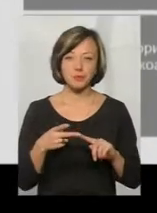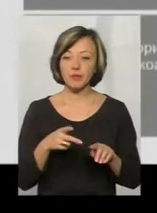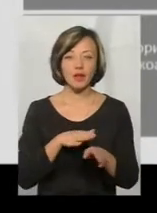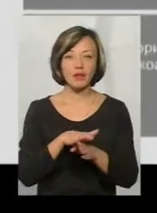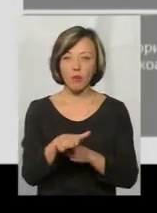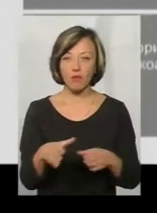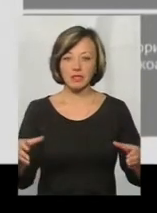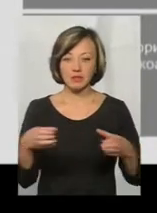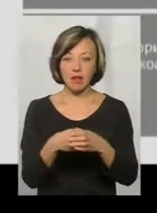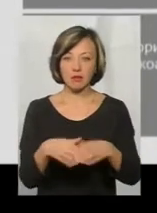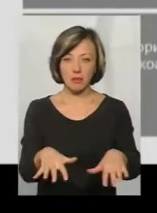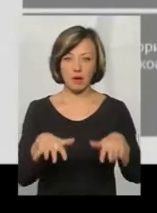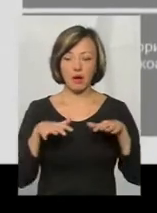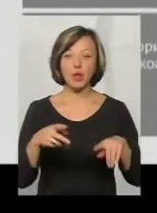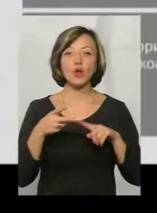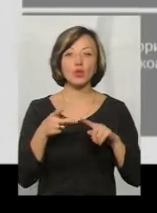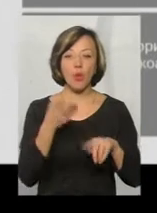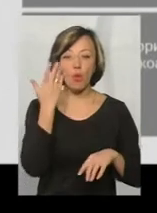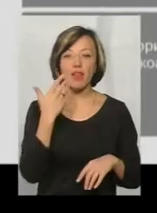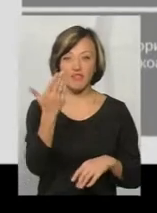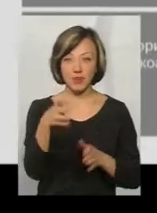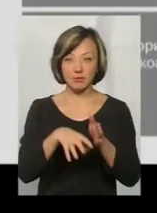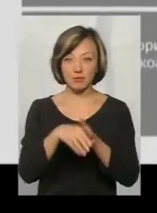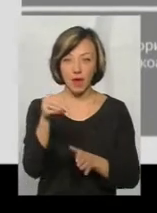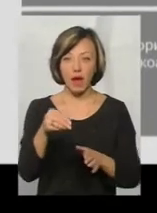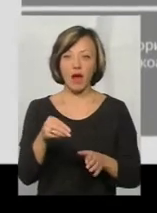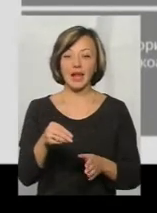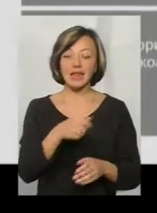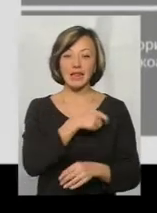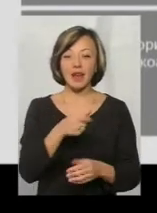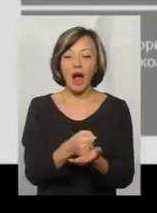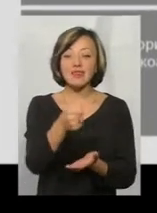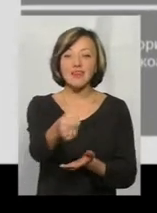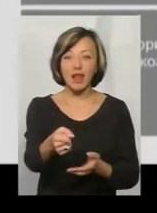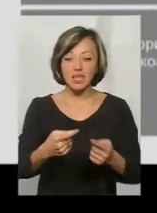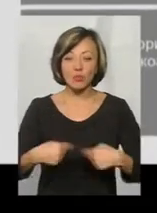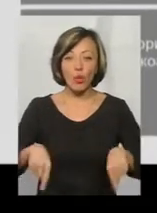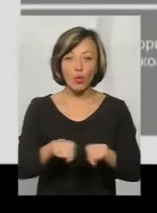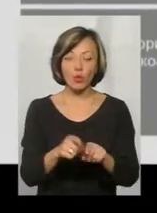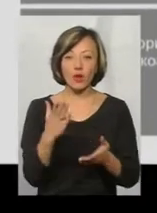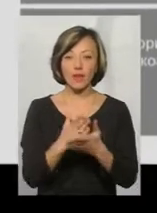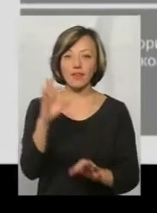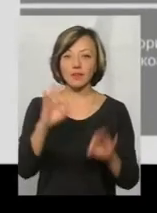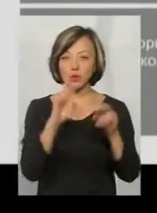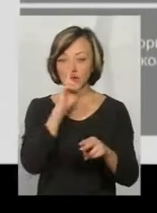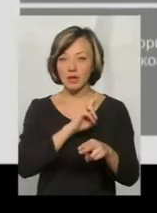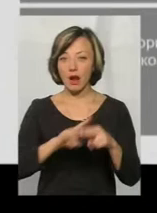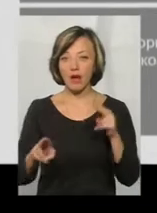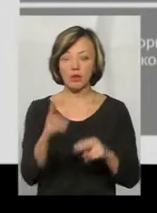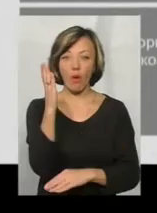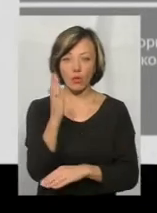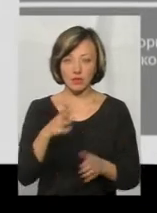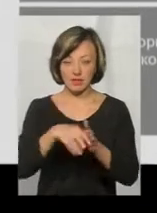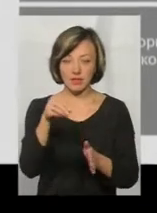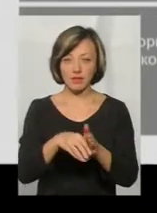неповний склад парламенту. Друге, коли ви голосуєте за мажоритарника, є дуже великий відсоток втрати голосів. Тобто, наприклад, ми,